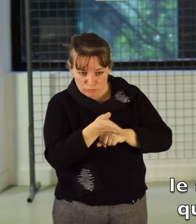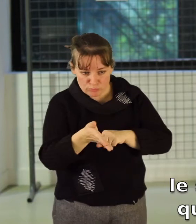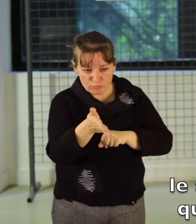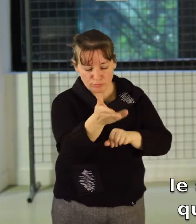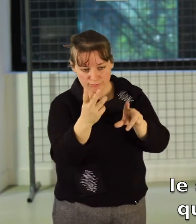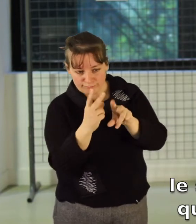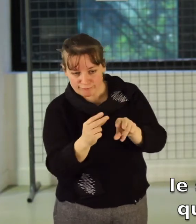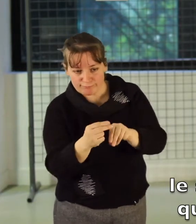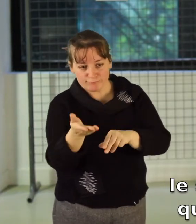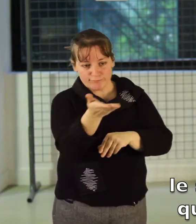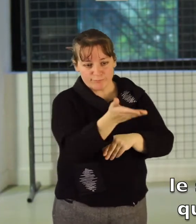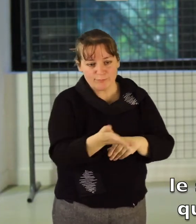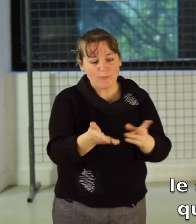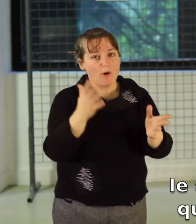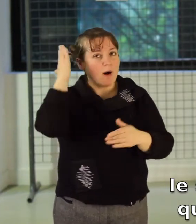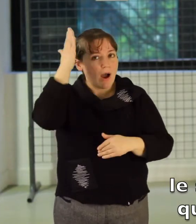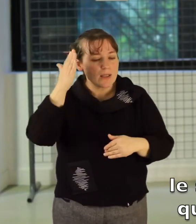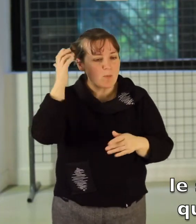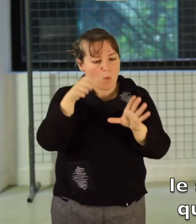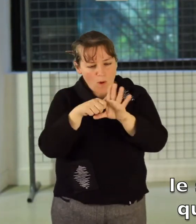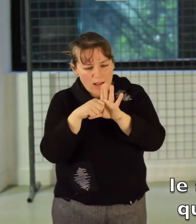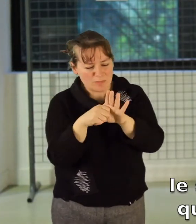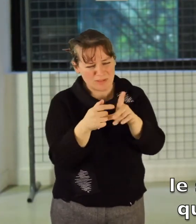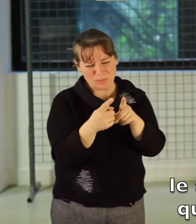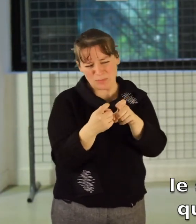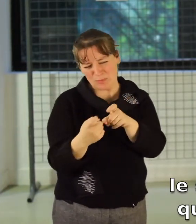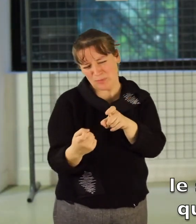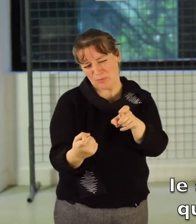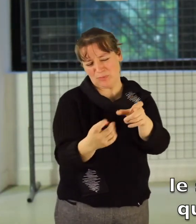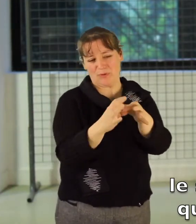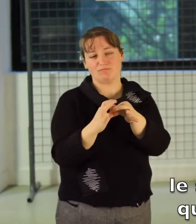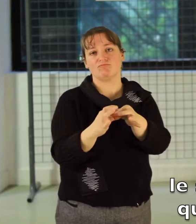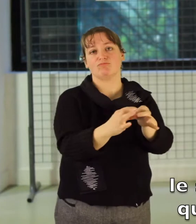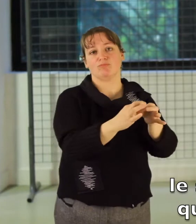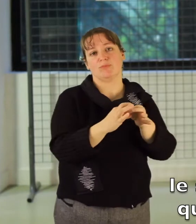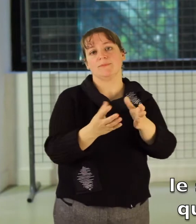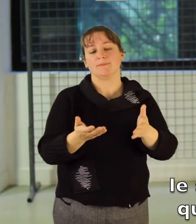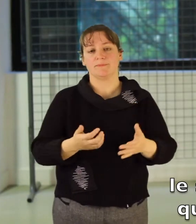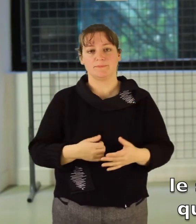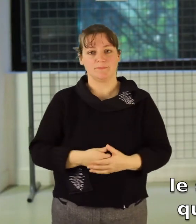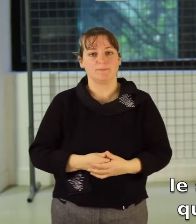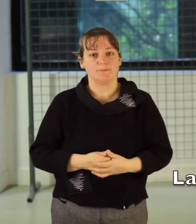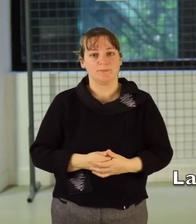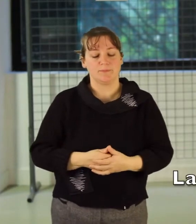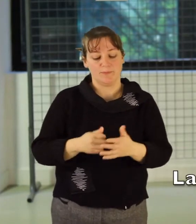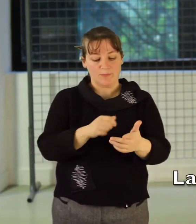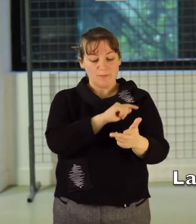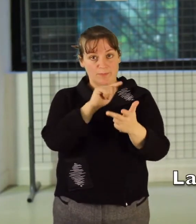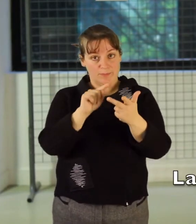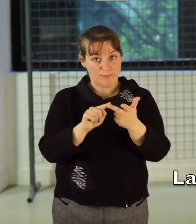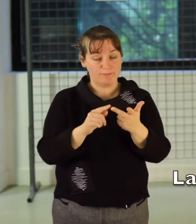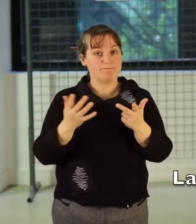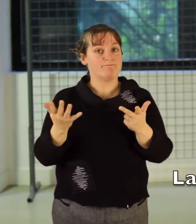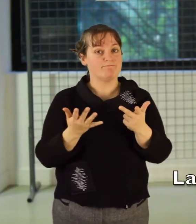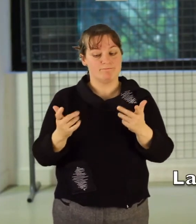oublié et donc découvrir les espèces qui vivent en harmonie avec cet espace. La